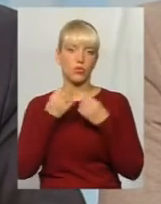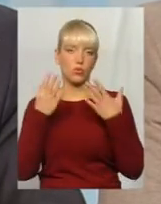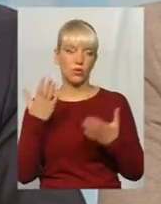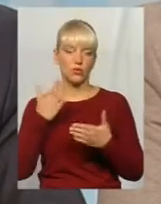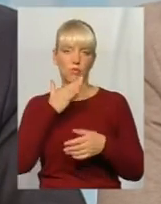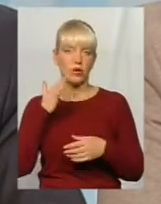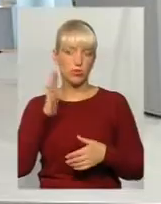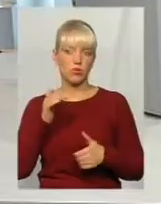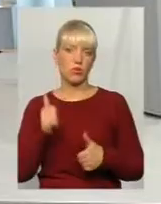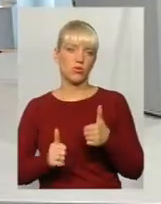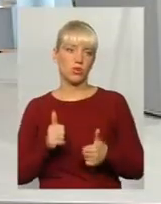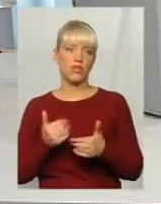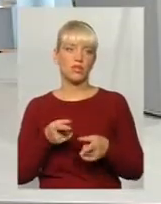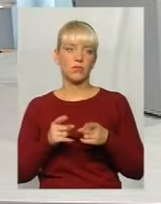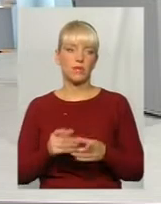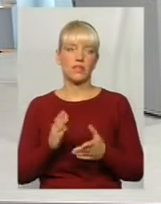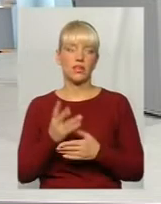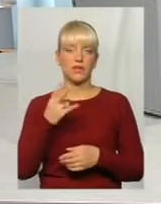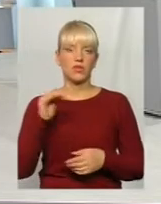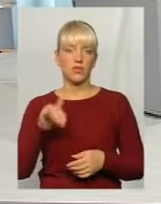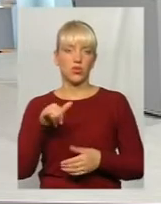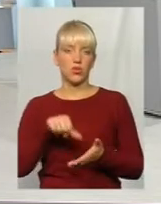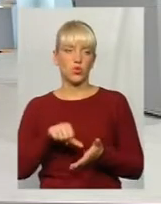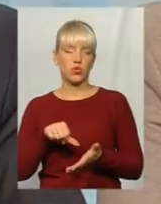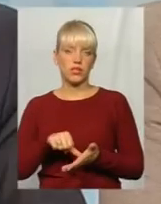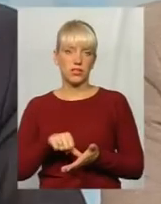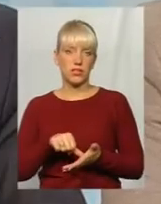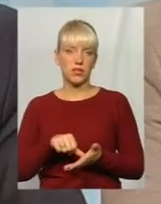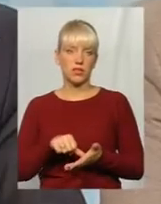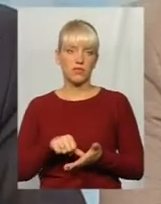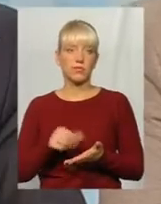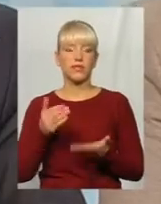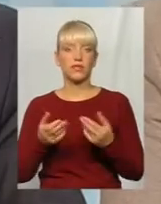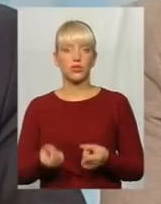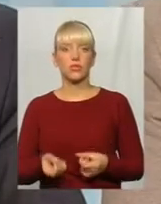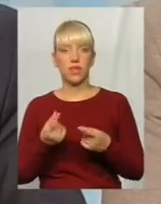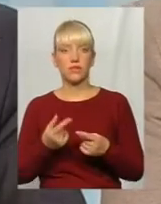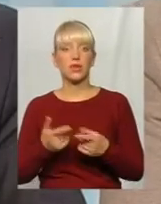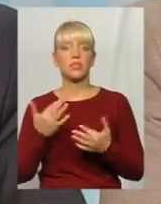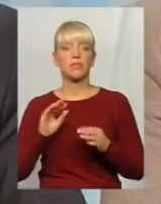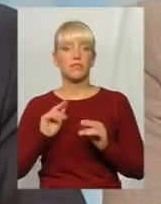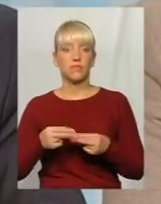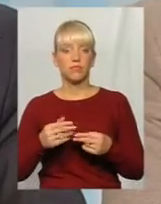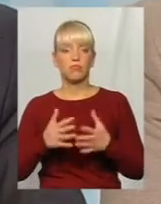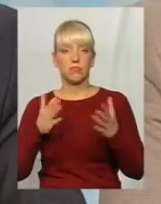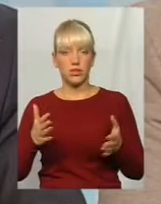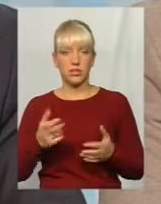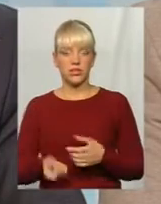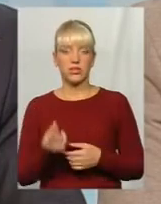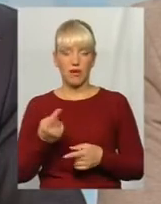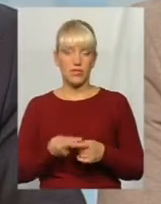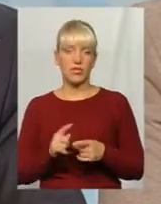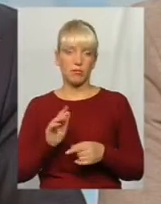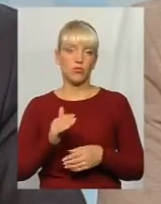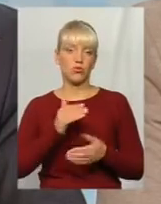конкурентів, насправді, дві тисячі учасників, так, зараз? Ну, дві тисячі учасників. Чим більше їх з'явиться, тим вищою буде ціна